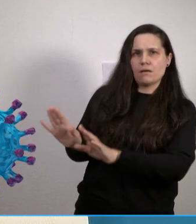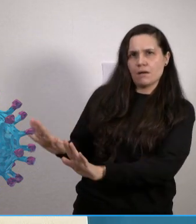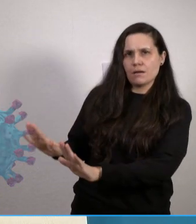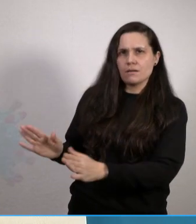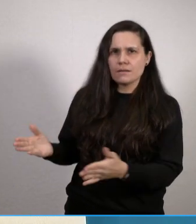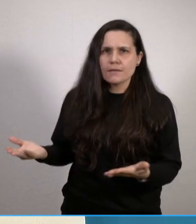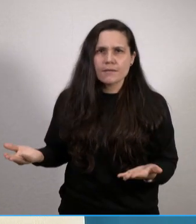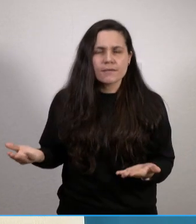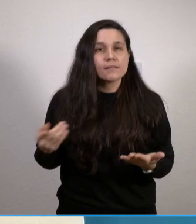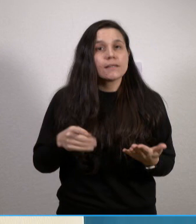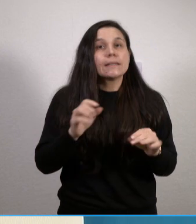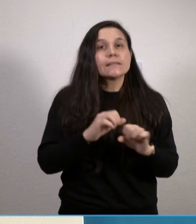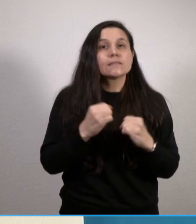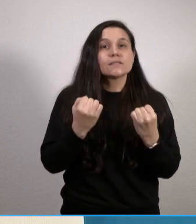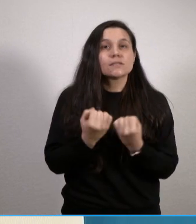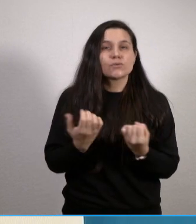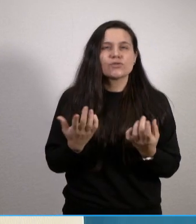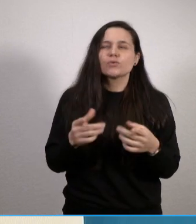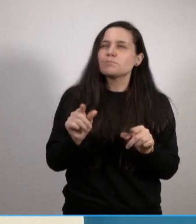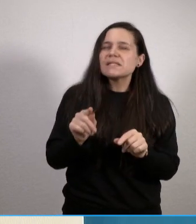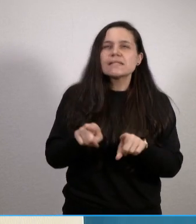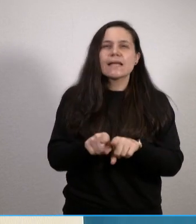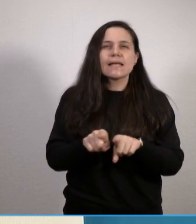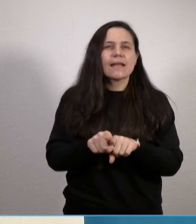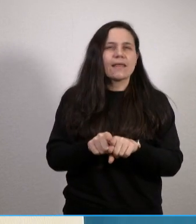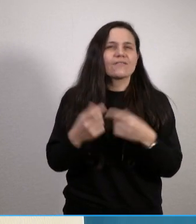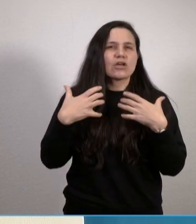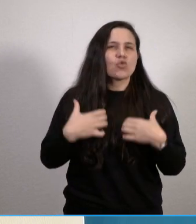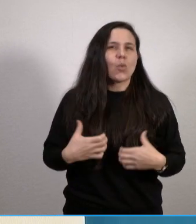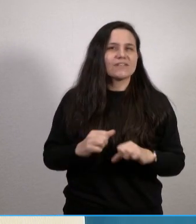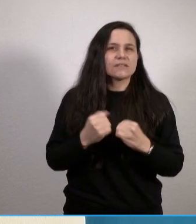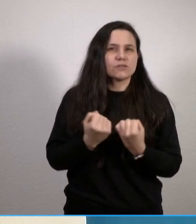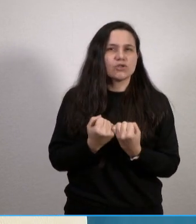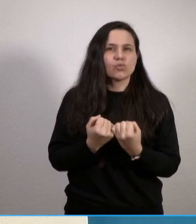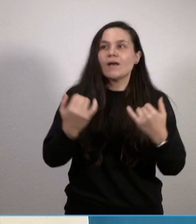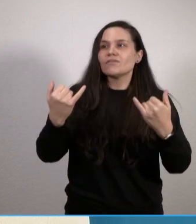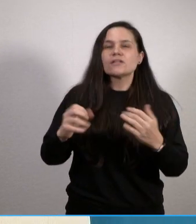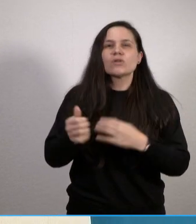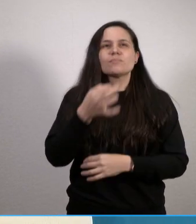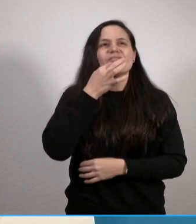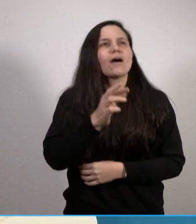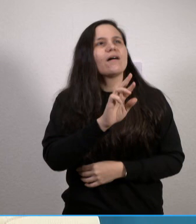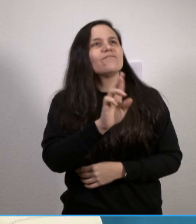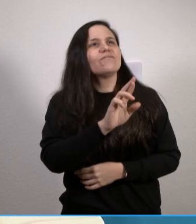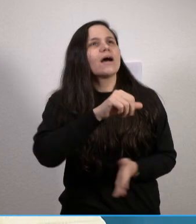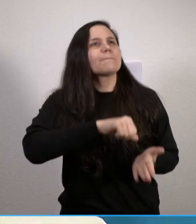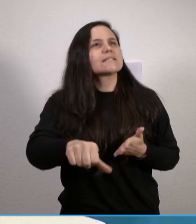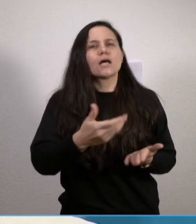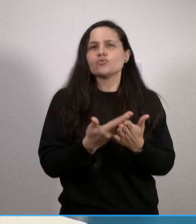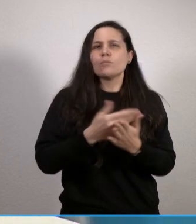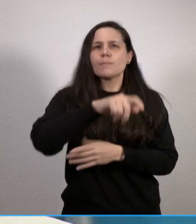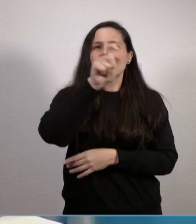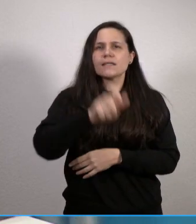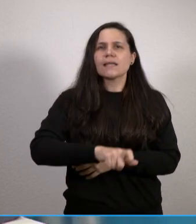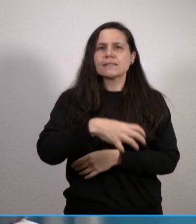glaube, das ist eine Situation wie ganz zu Anfang in der Covid-Situation. Es hat niemand gefragt, wer die italienischen Patienten, wie